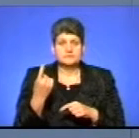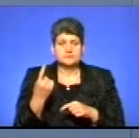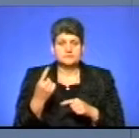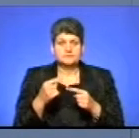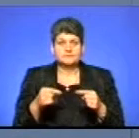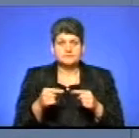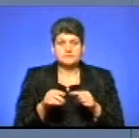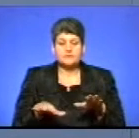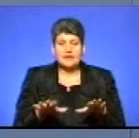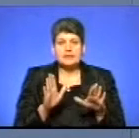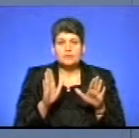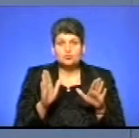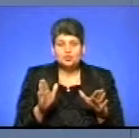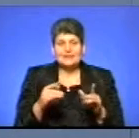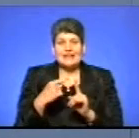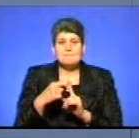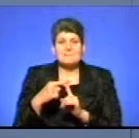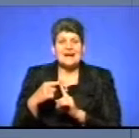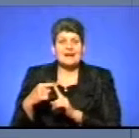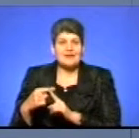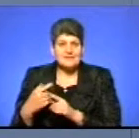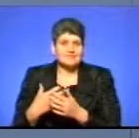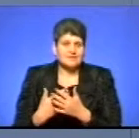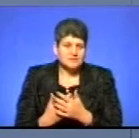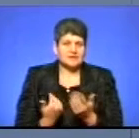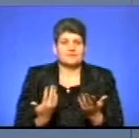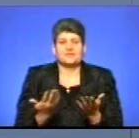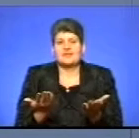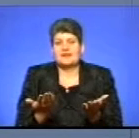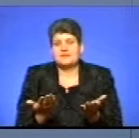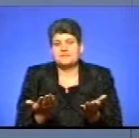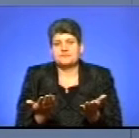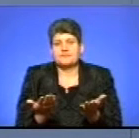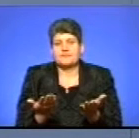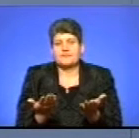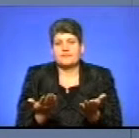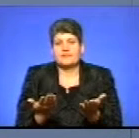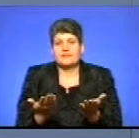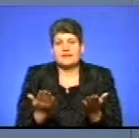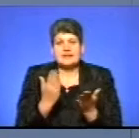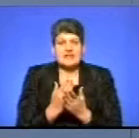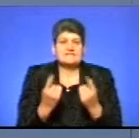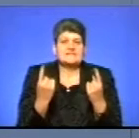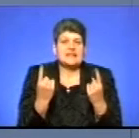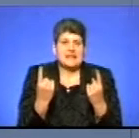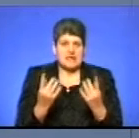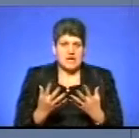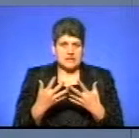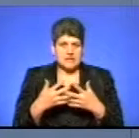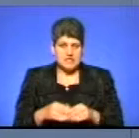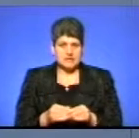ділянки, де буде встановлено на перехрестях, зокрема, де є дуже велика кількість